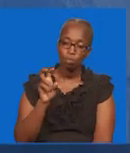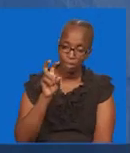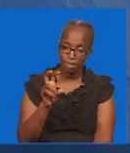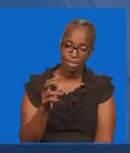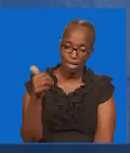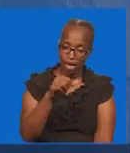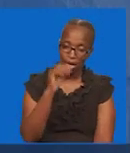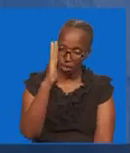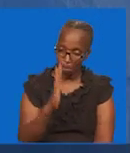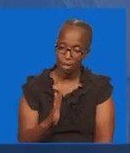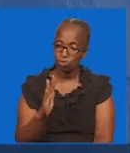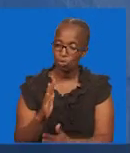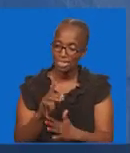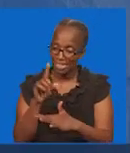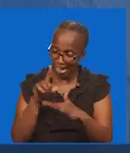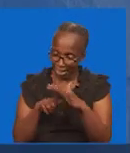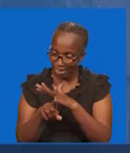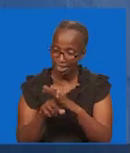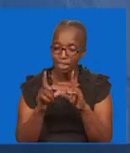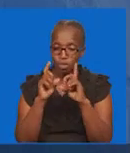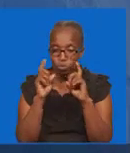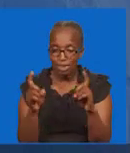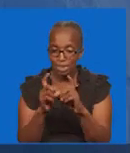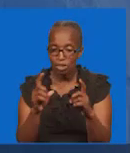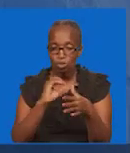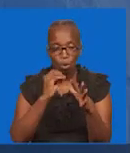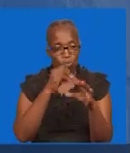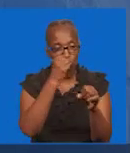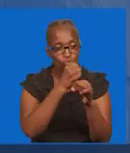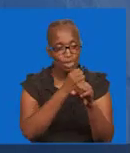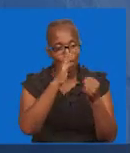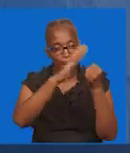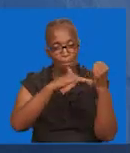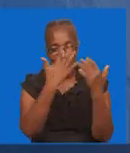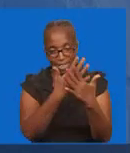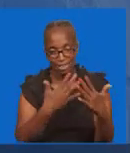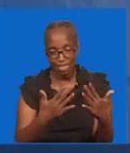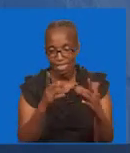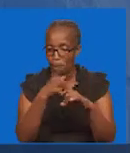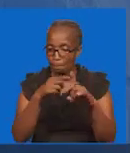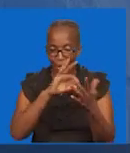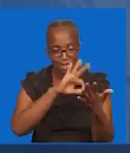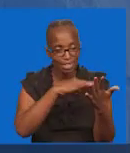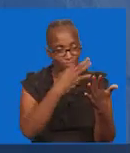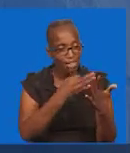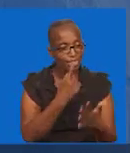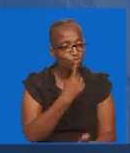Mtu yeyote yule Akingia katika Dambi Ama akitenda mambaya Na akose